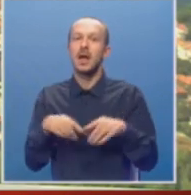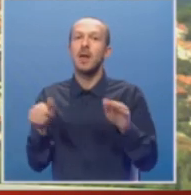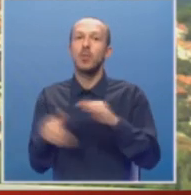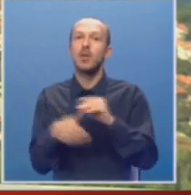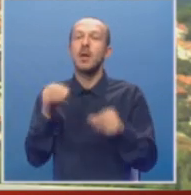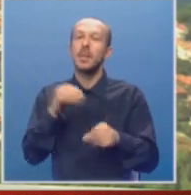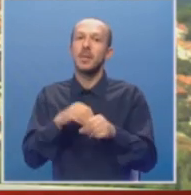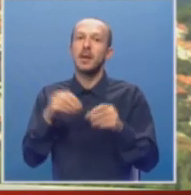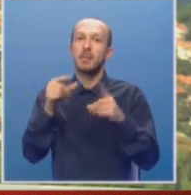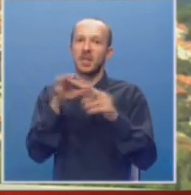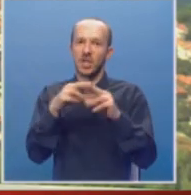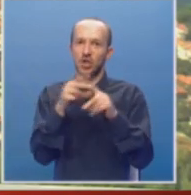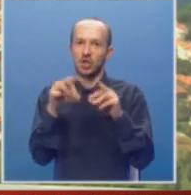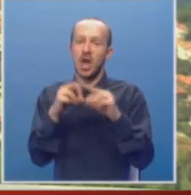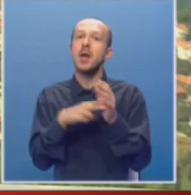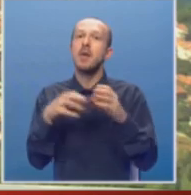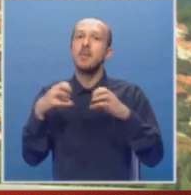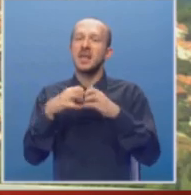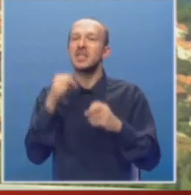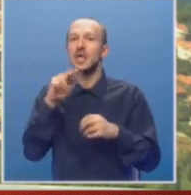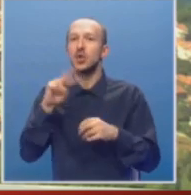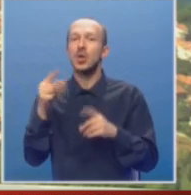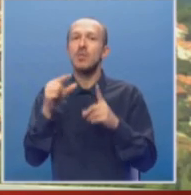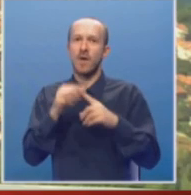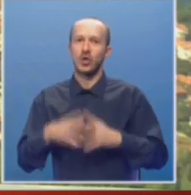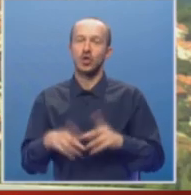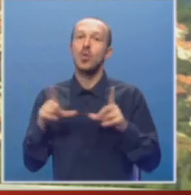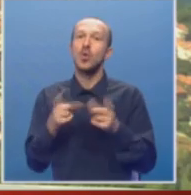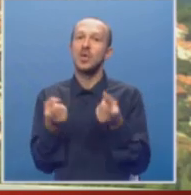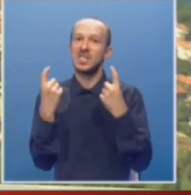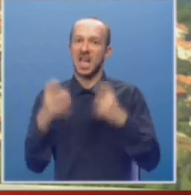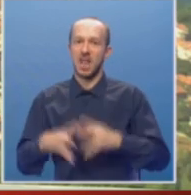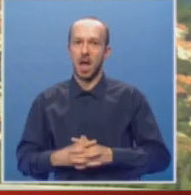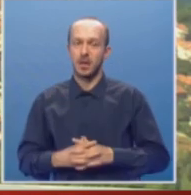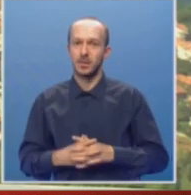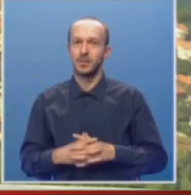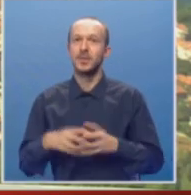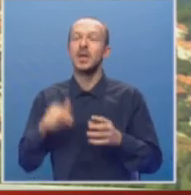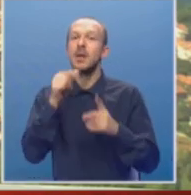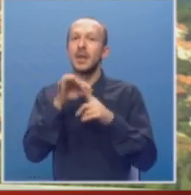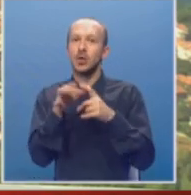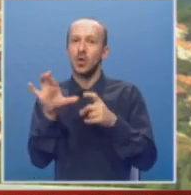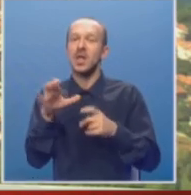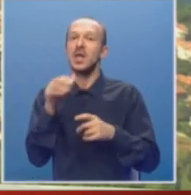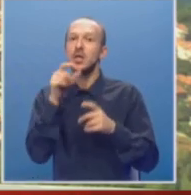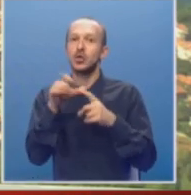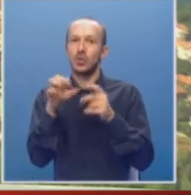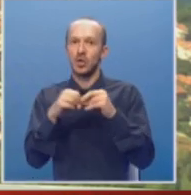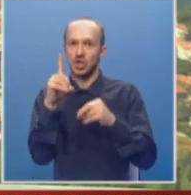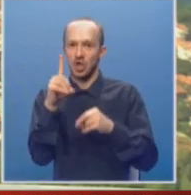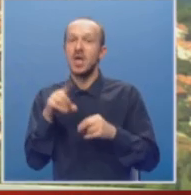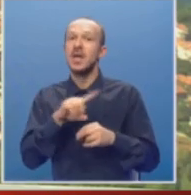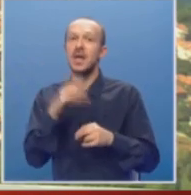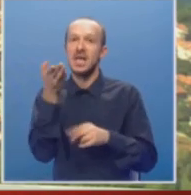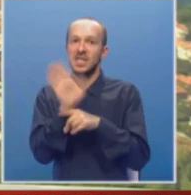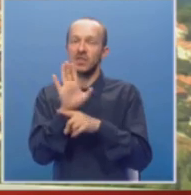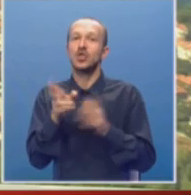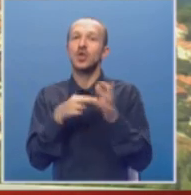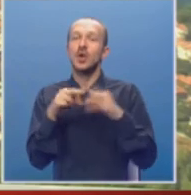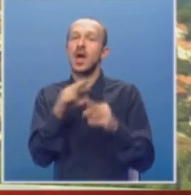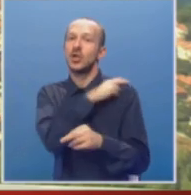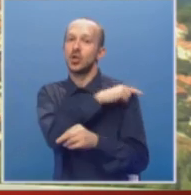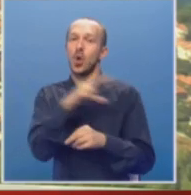Paprikom, Patliđanima, Paradajzom i drugim povrćem u selima Dabrica, Predolje i Strupići. Nezvanično